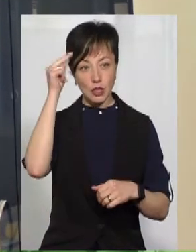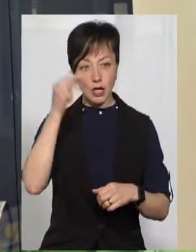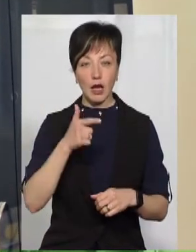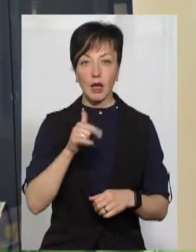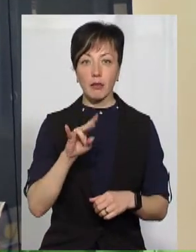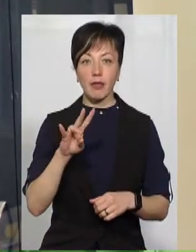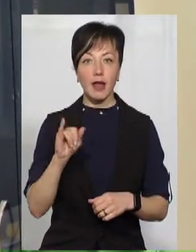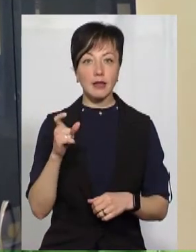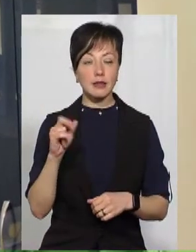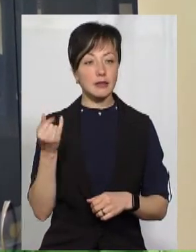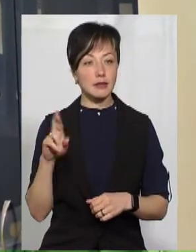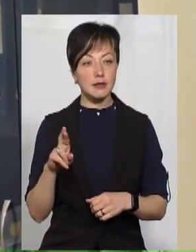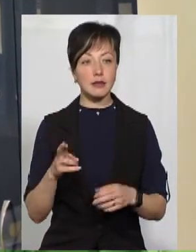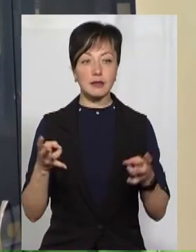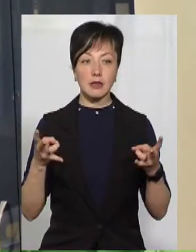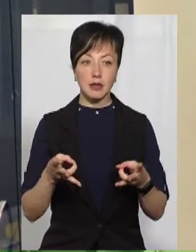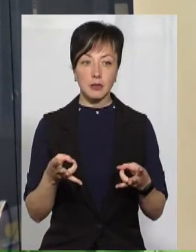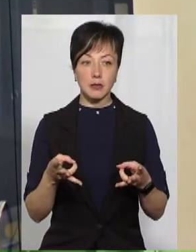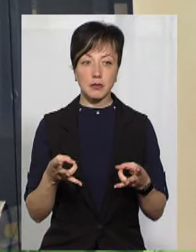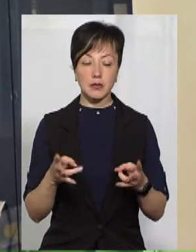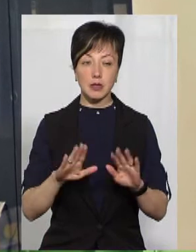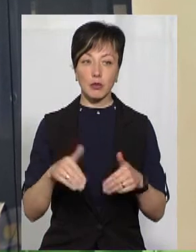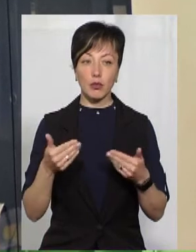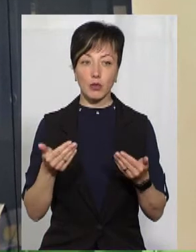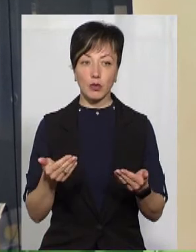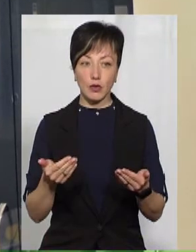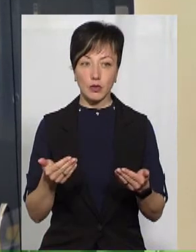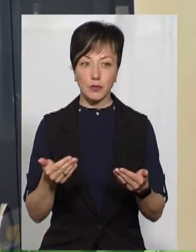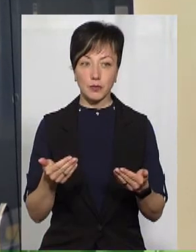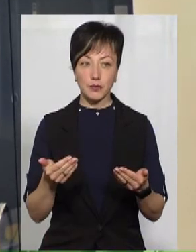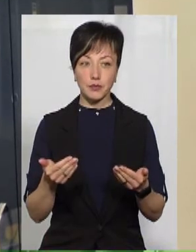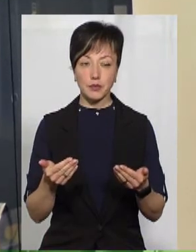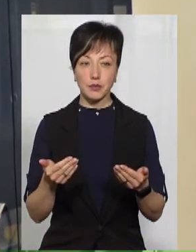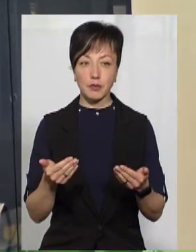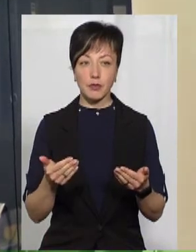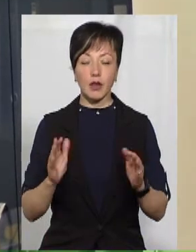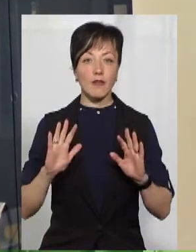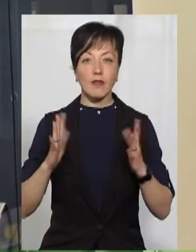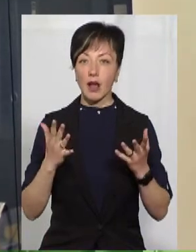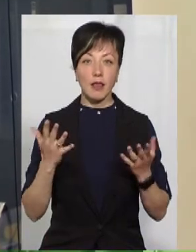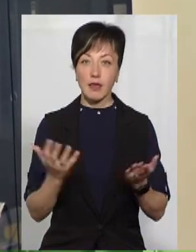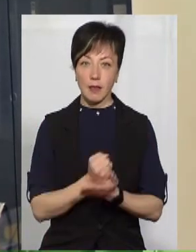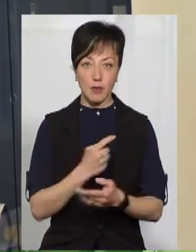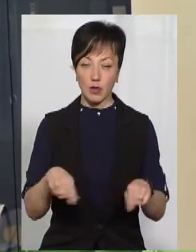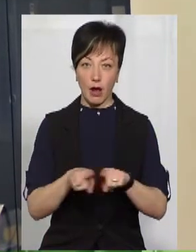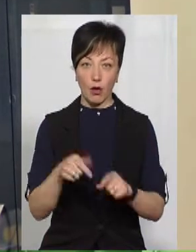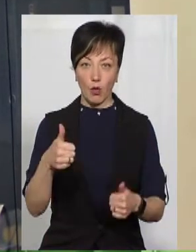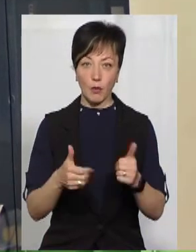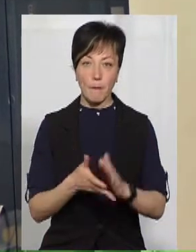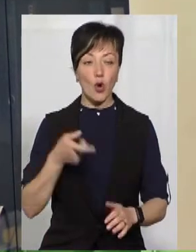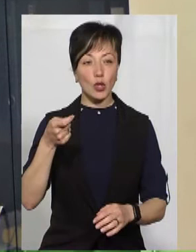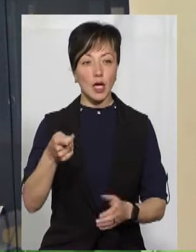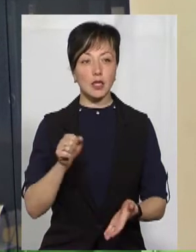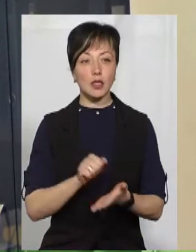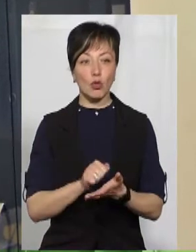гімназіях, їм тоді буде запропоновано, у разі непроходження такого конкурсу, подати